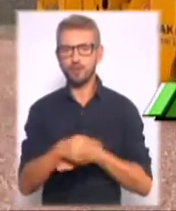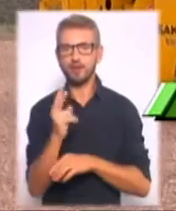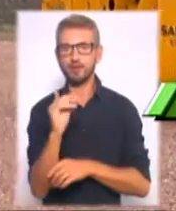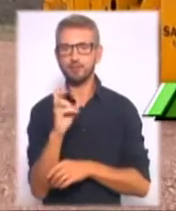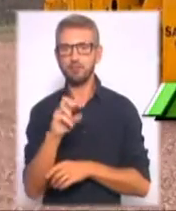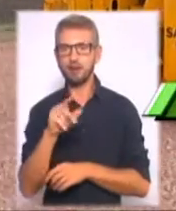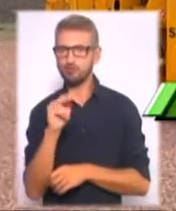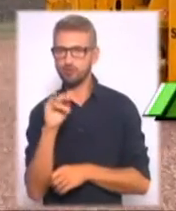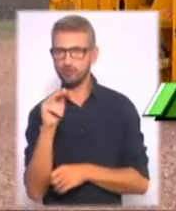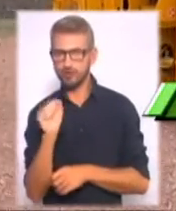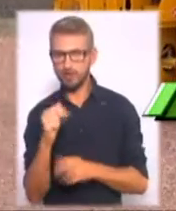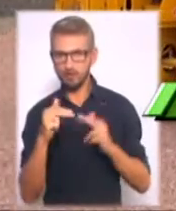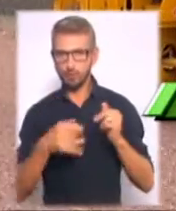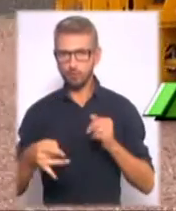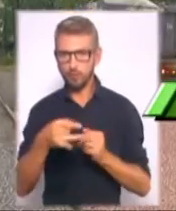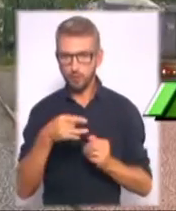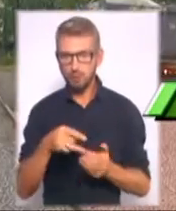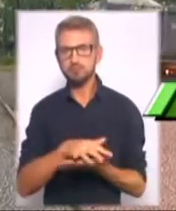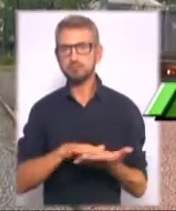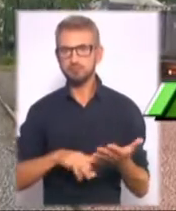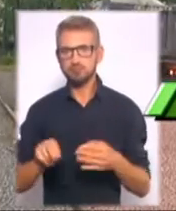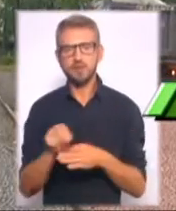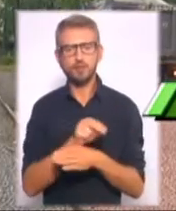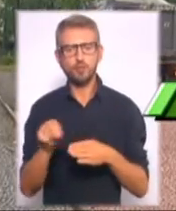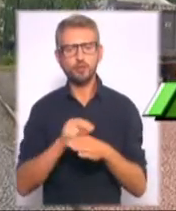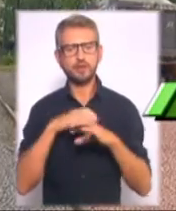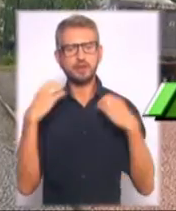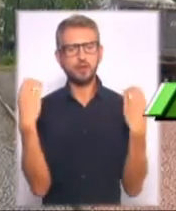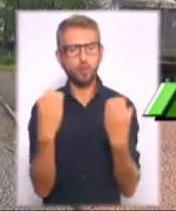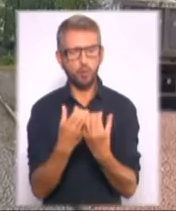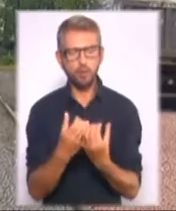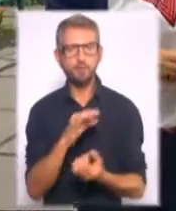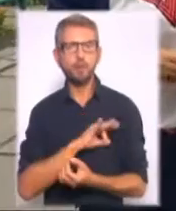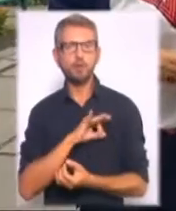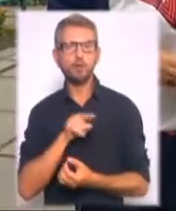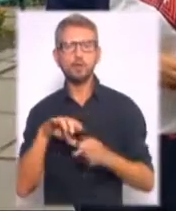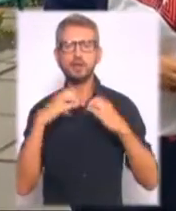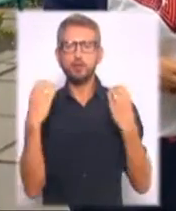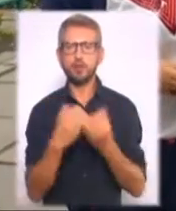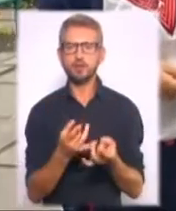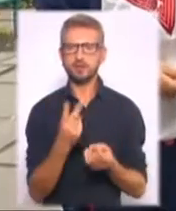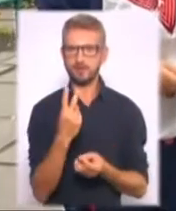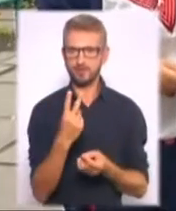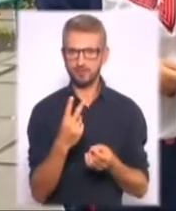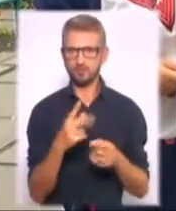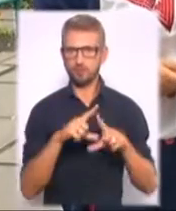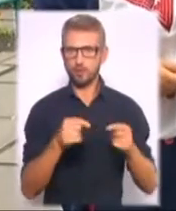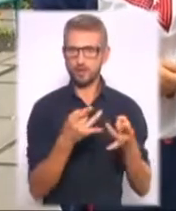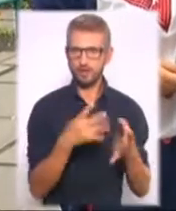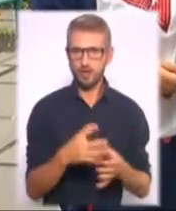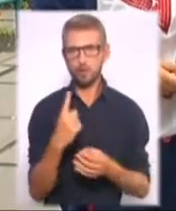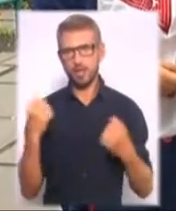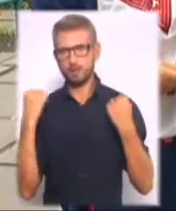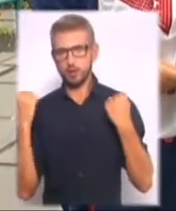районі, вирує робота. Тут капітально ремонтують стадіон, який використовують дві звичайні школи і одна спортивна. Йде укатка покриття.